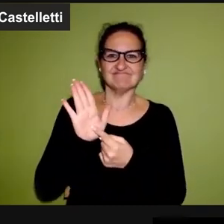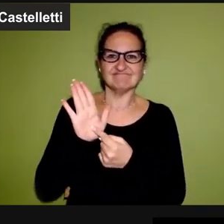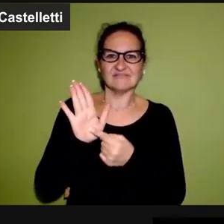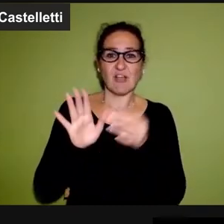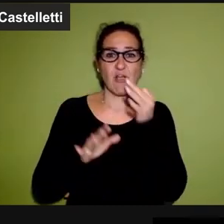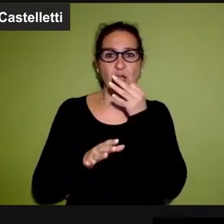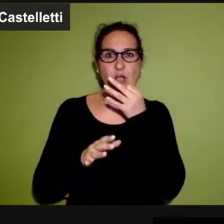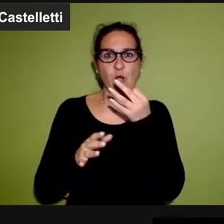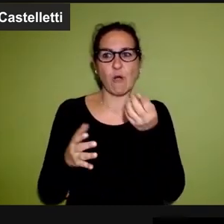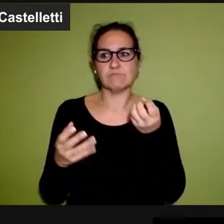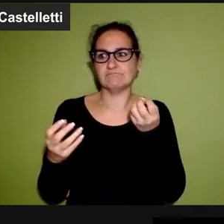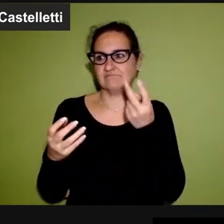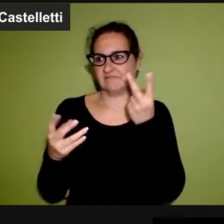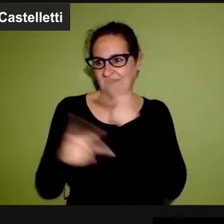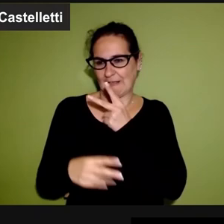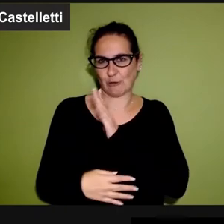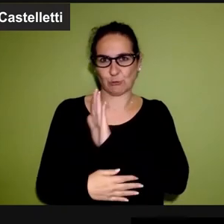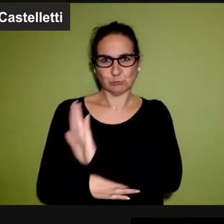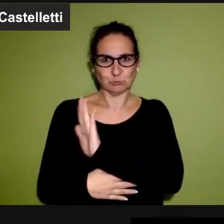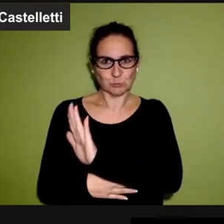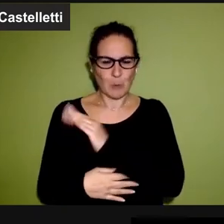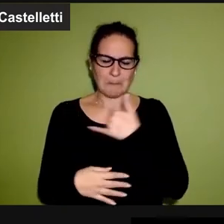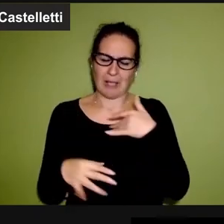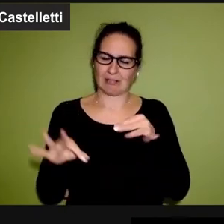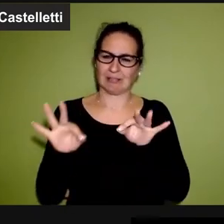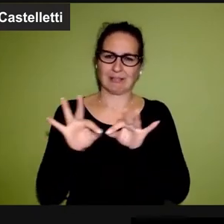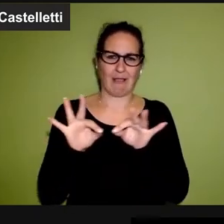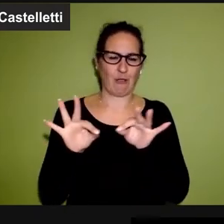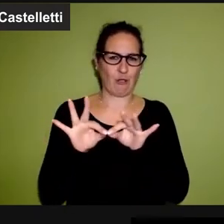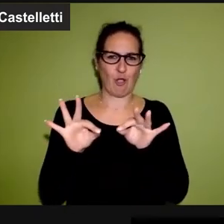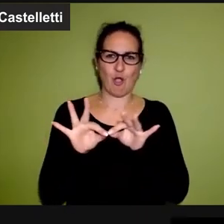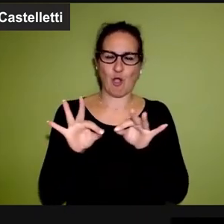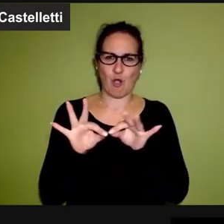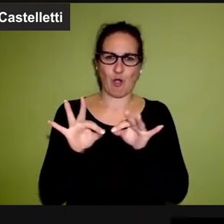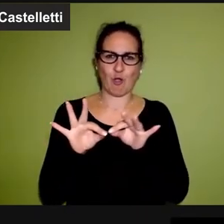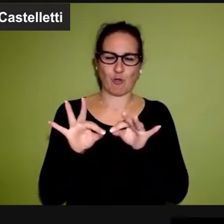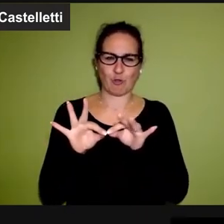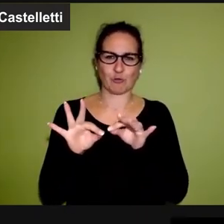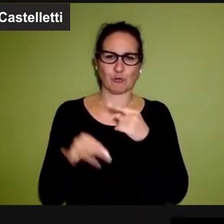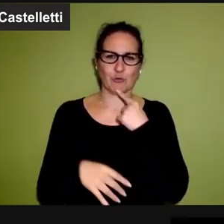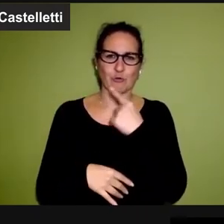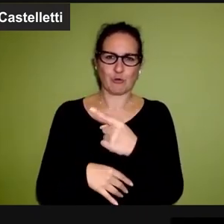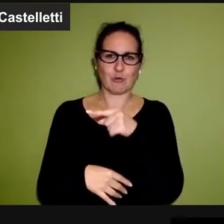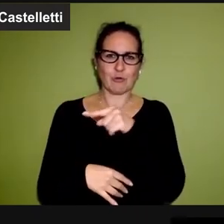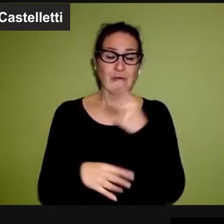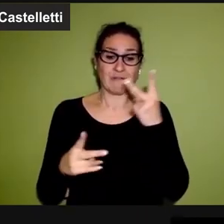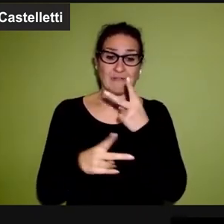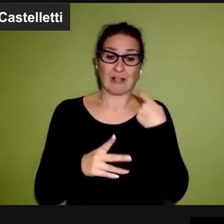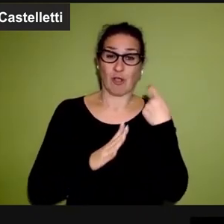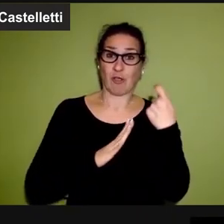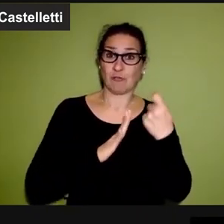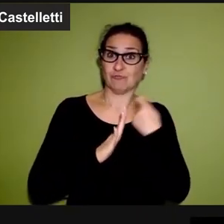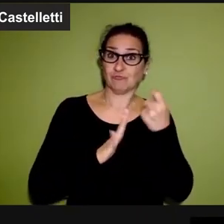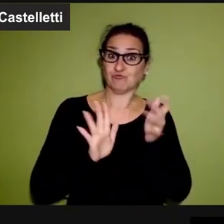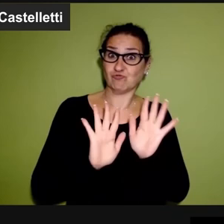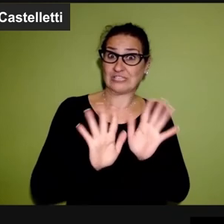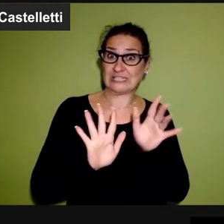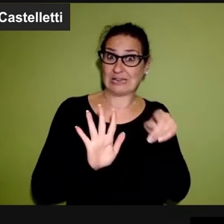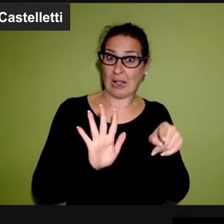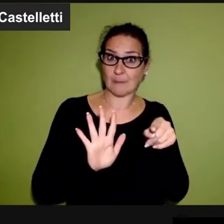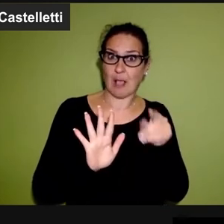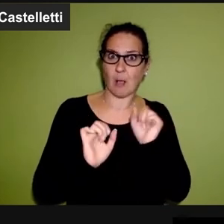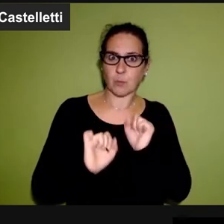e quindi non rispecchia quello che sta succedendo. Ma concordo con quello che diceva lei che la narrazione